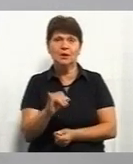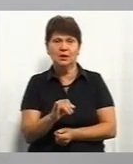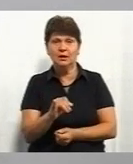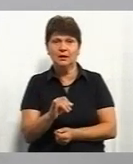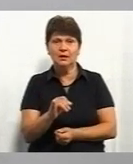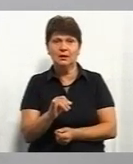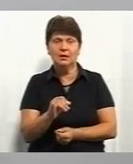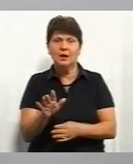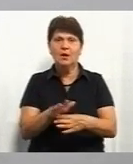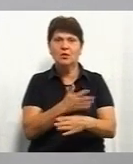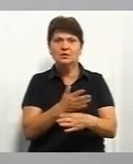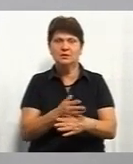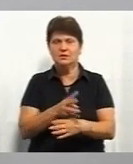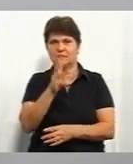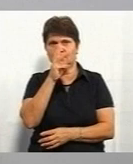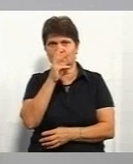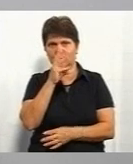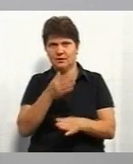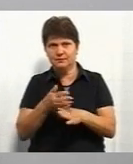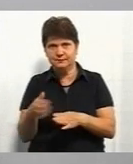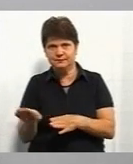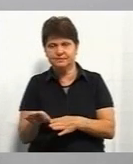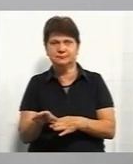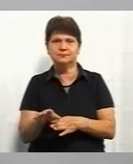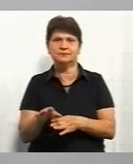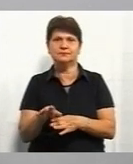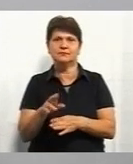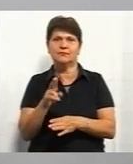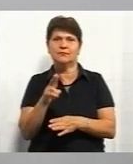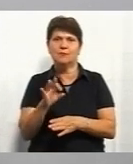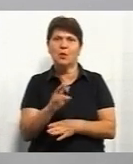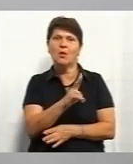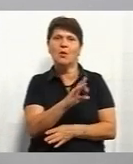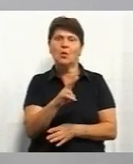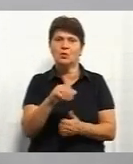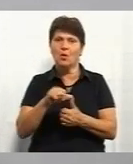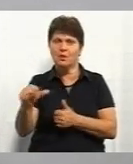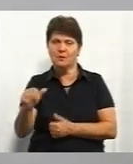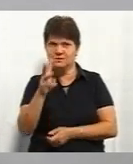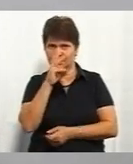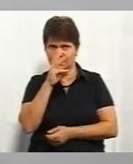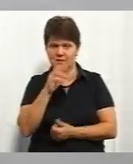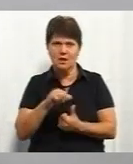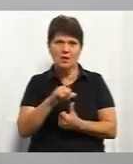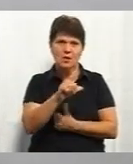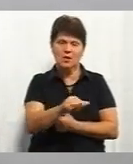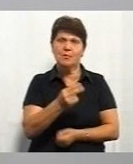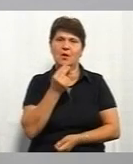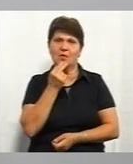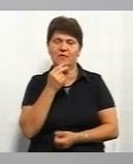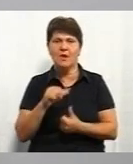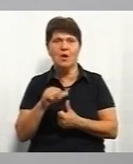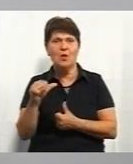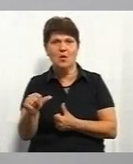які розподілялись на заробітну плату, вони йшли по кодам. Тобто окремо йшло заробітна плата, окремо йшло харчування,